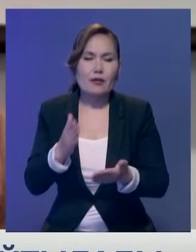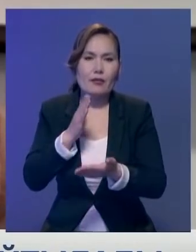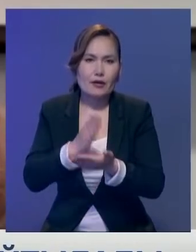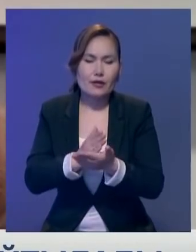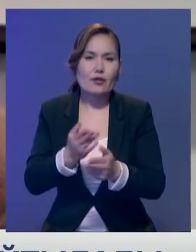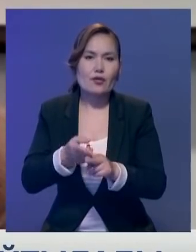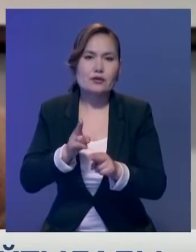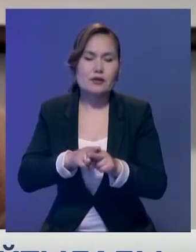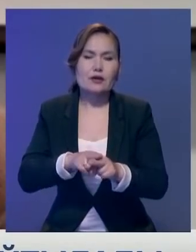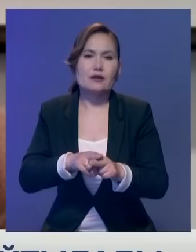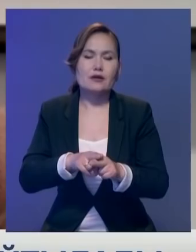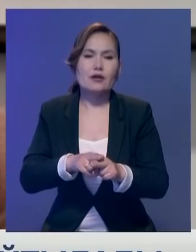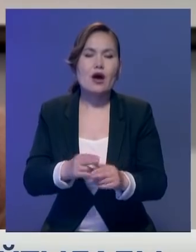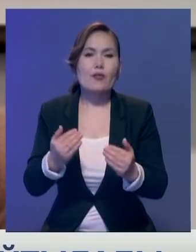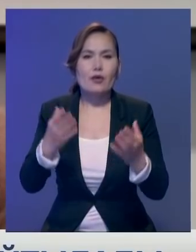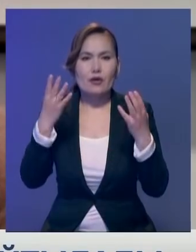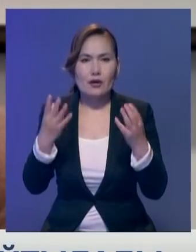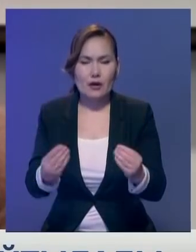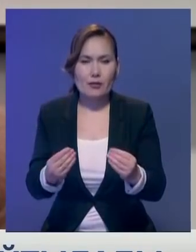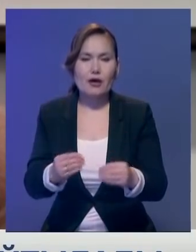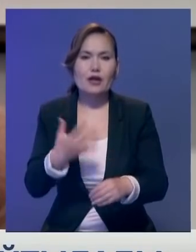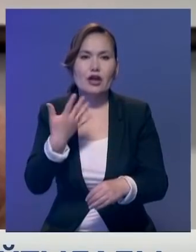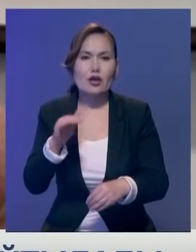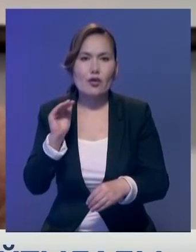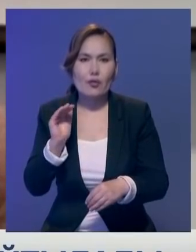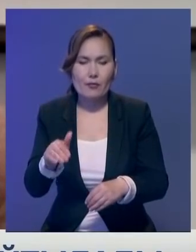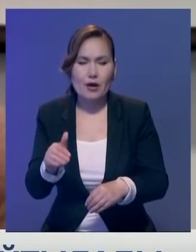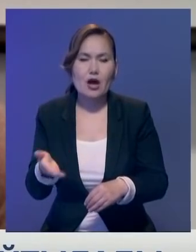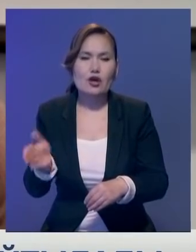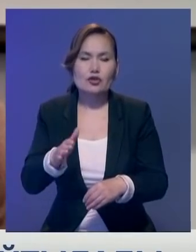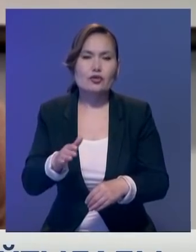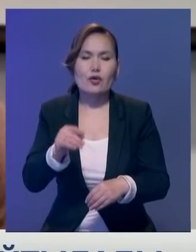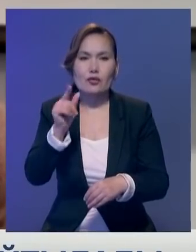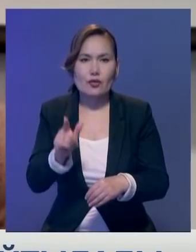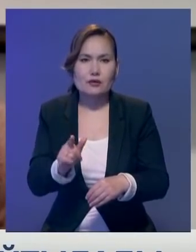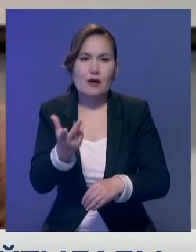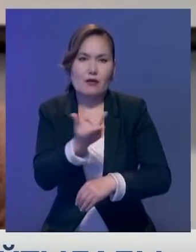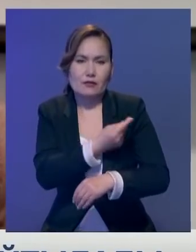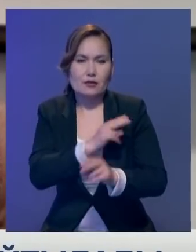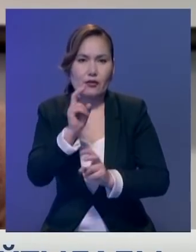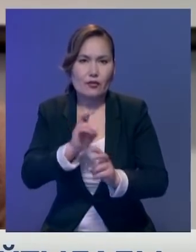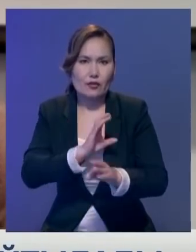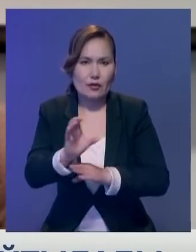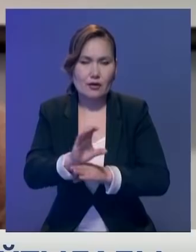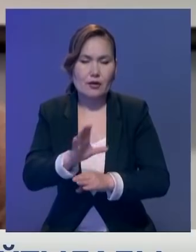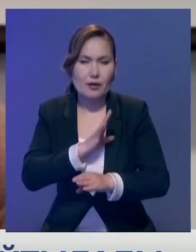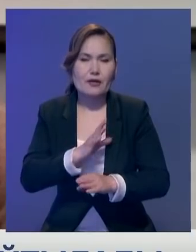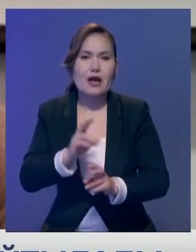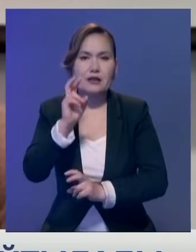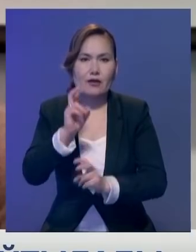ұлғайтылмақ.